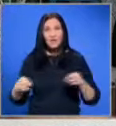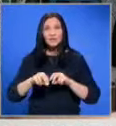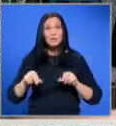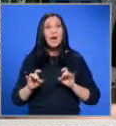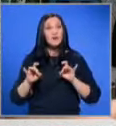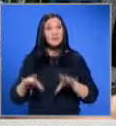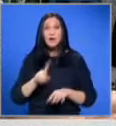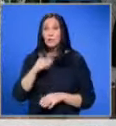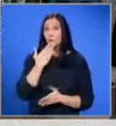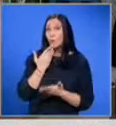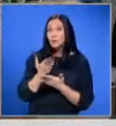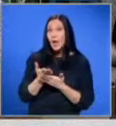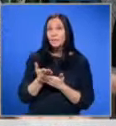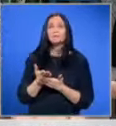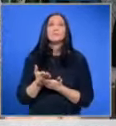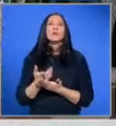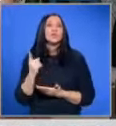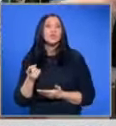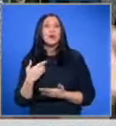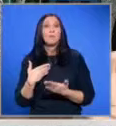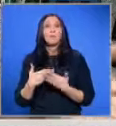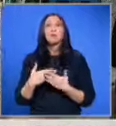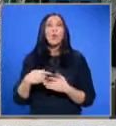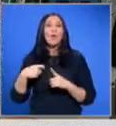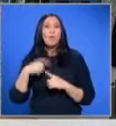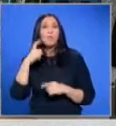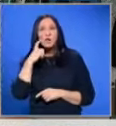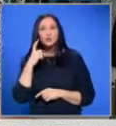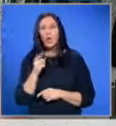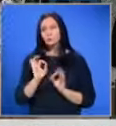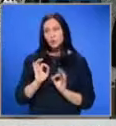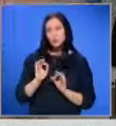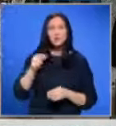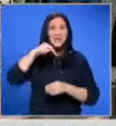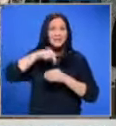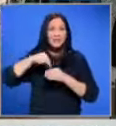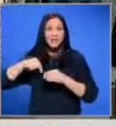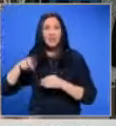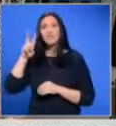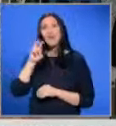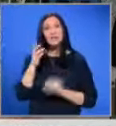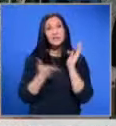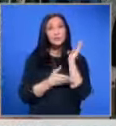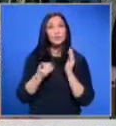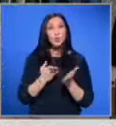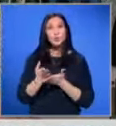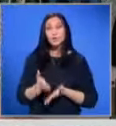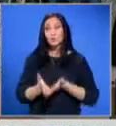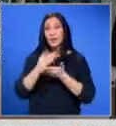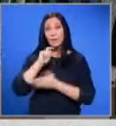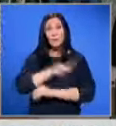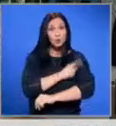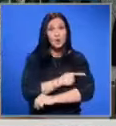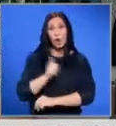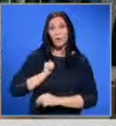Австралия. Не можем да обещавам, че ще бъда доймота на Кейт Бланшет, но е сигурно, че там ще бъдат засадени 20 дървчета. По този начин подкрепаме усилията за